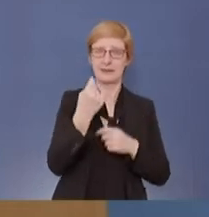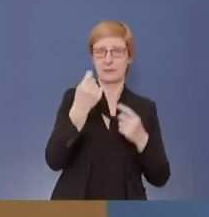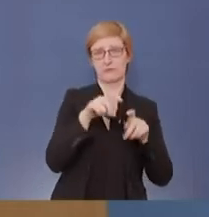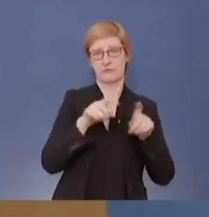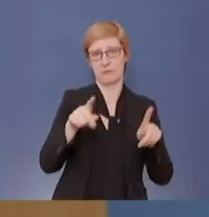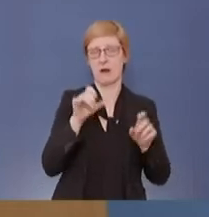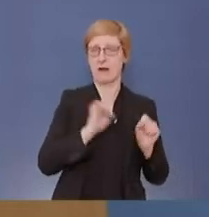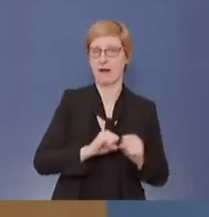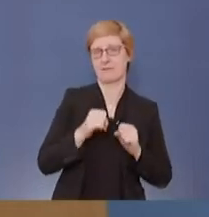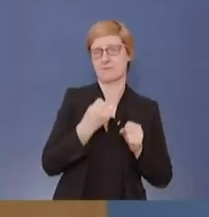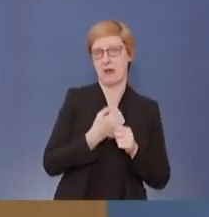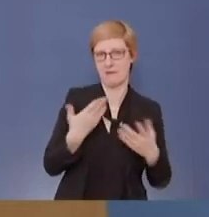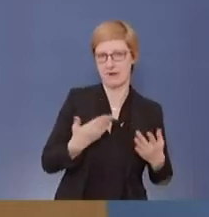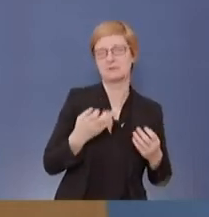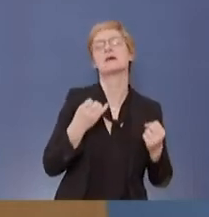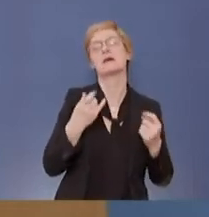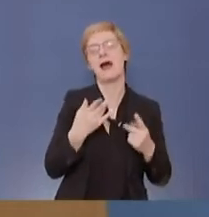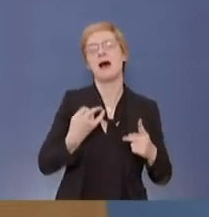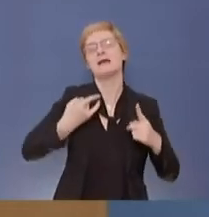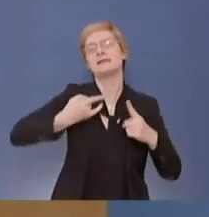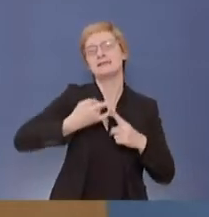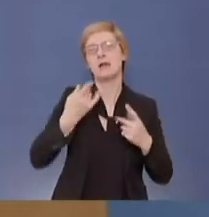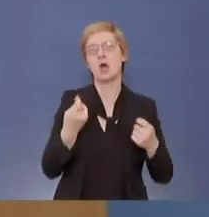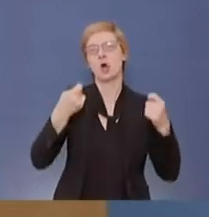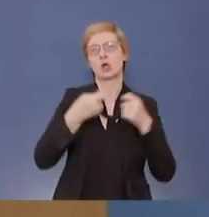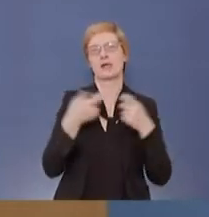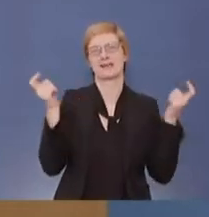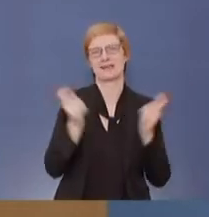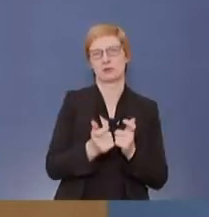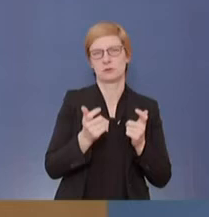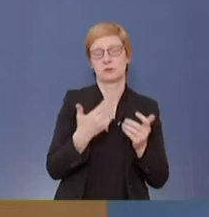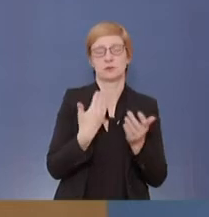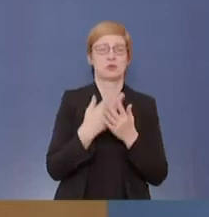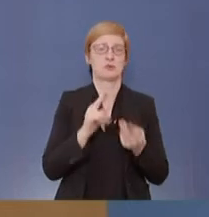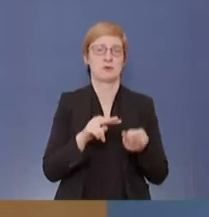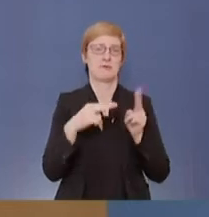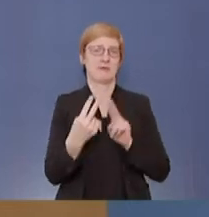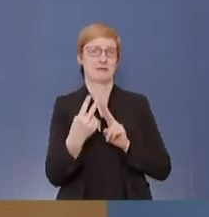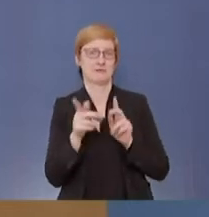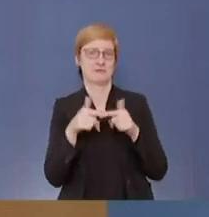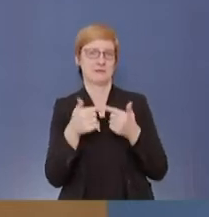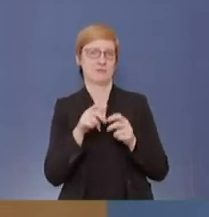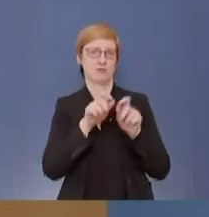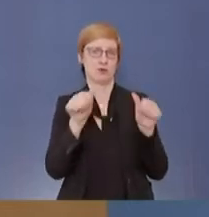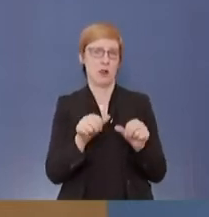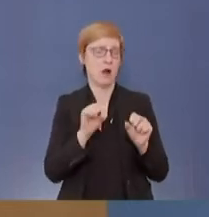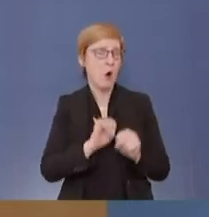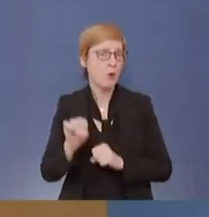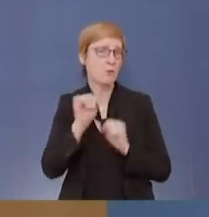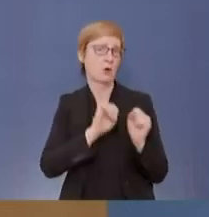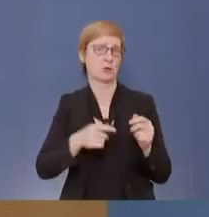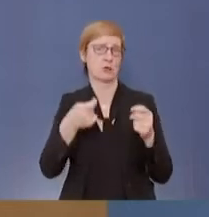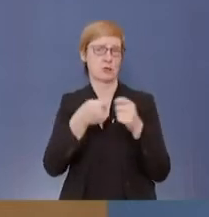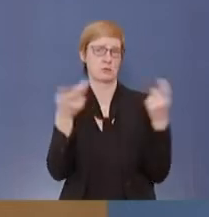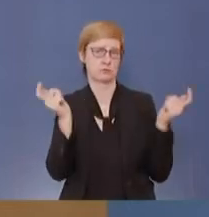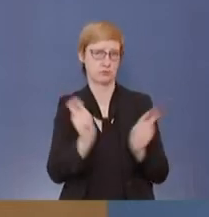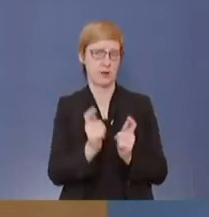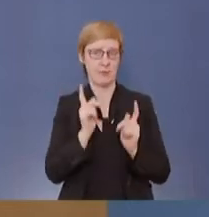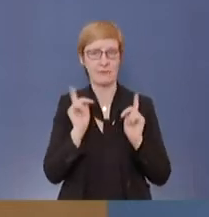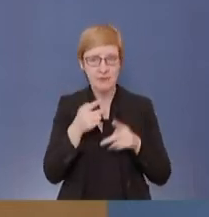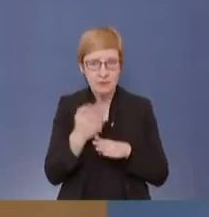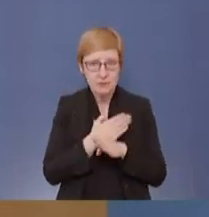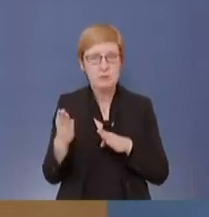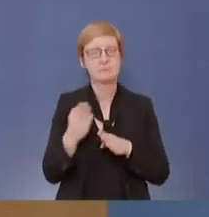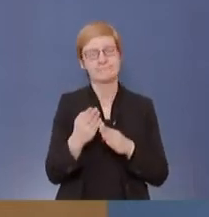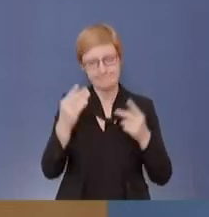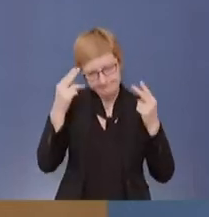zugleich Kontakte reduzieren kann. Das Wechselteammodell kann hier ja eines sein. Aber wie gesagt, die Entscheidung liegt nicht bei uns, sondern die Entscheidung liegt vor Ort bei den Betroffenen.